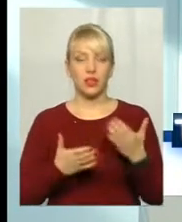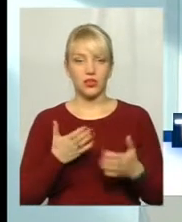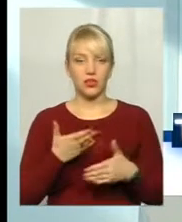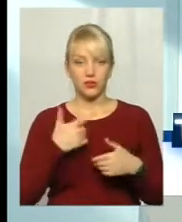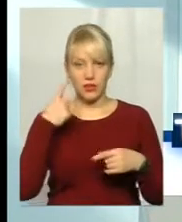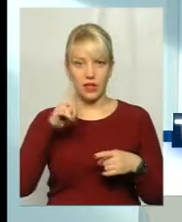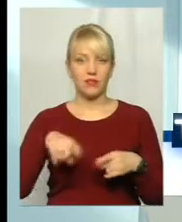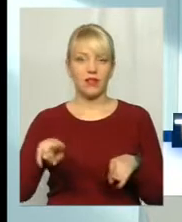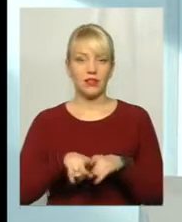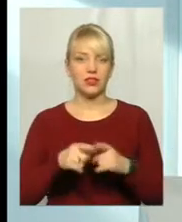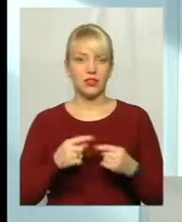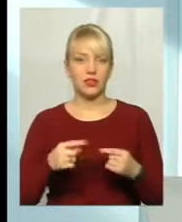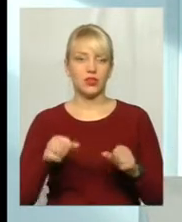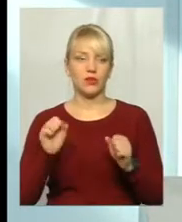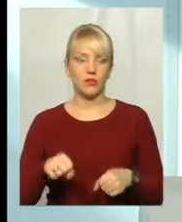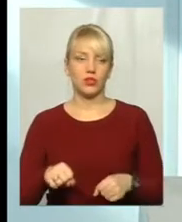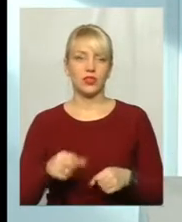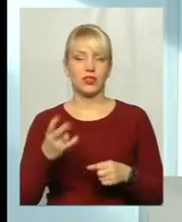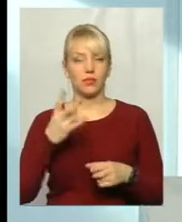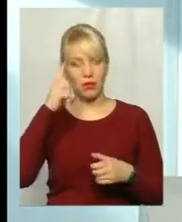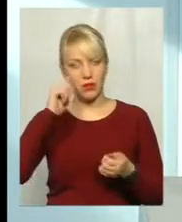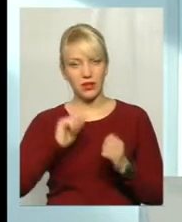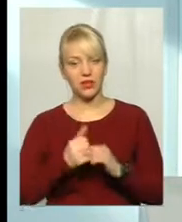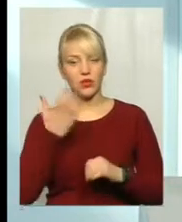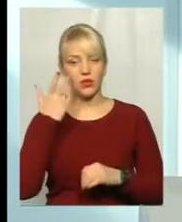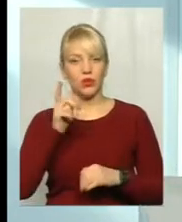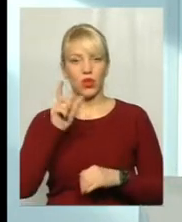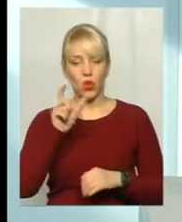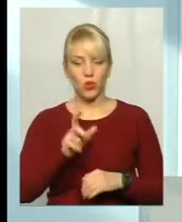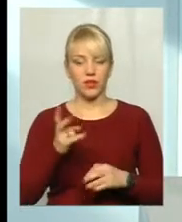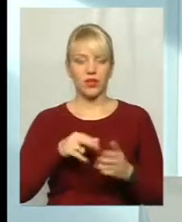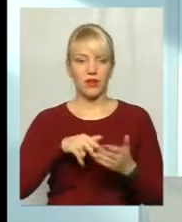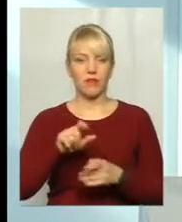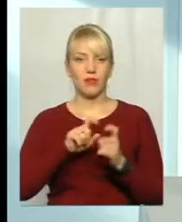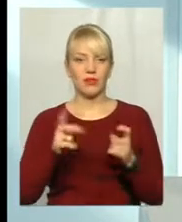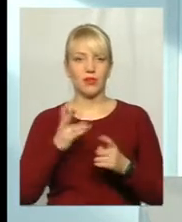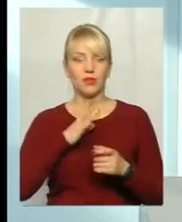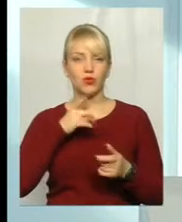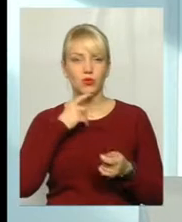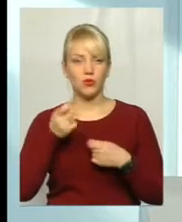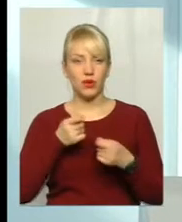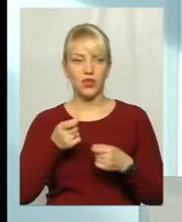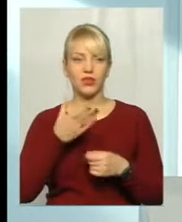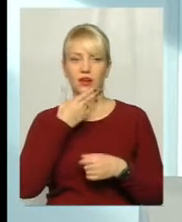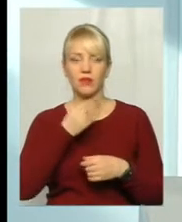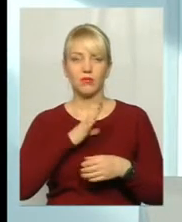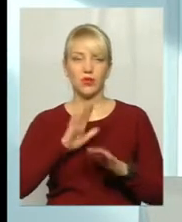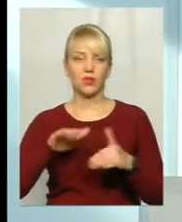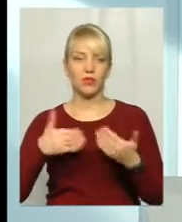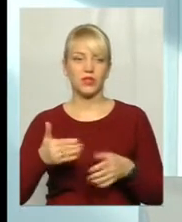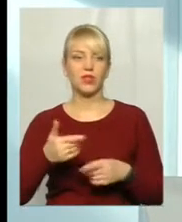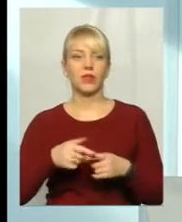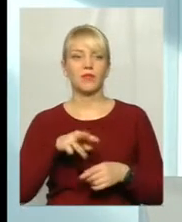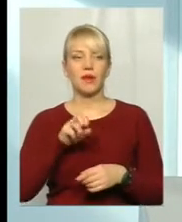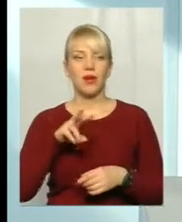про такі речі, то можна про це пам'ятати, коли йдемо в магазин, і бути, дійсно, бережним. Важно, дуже гарні були рекомендації від пані